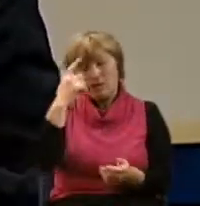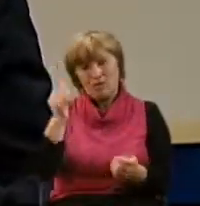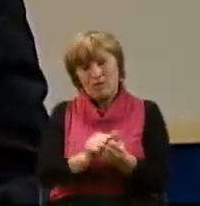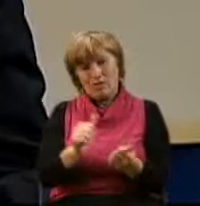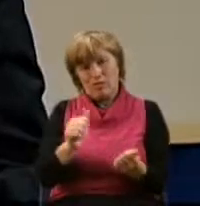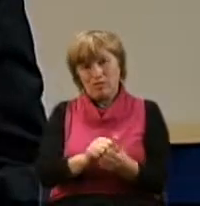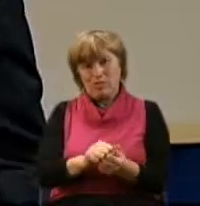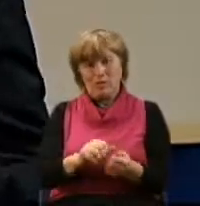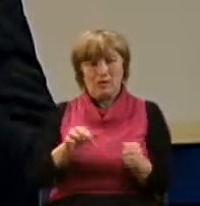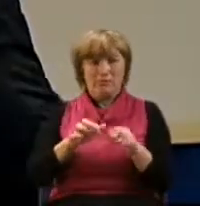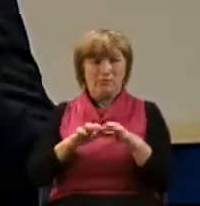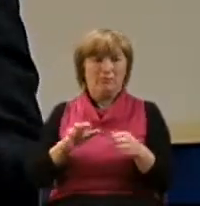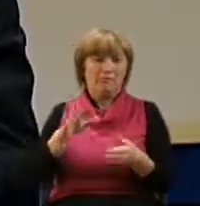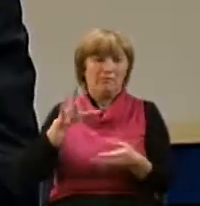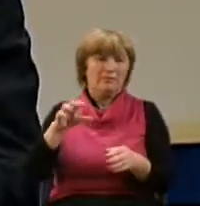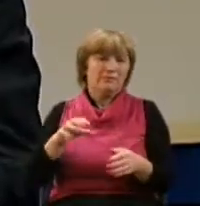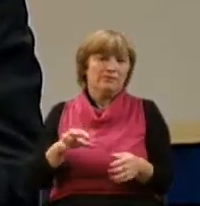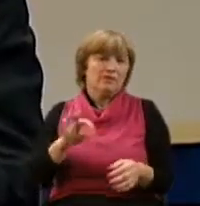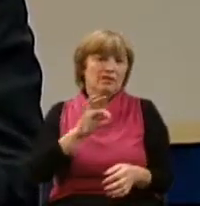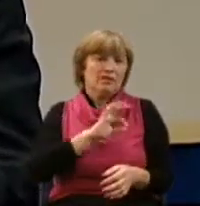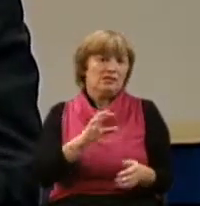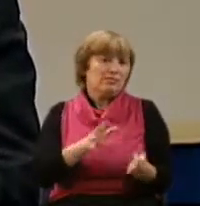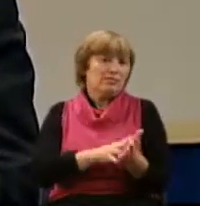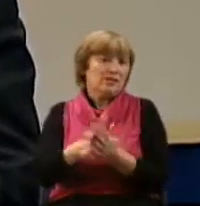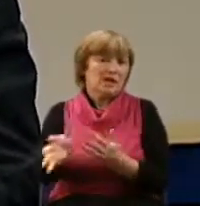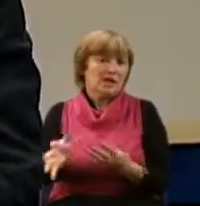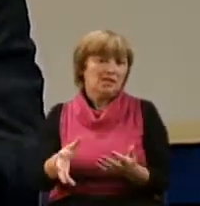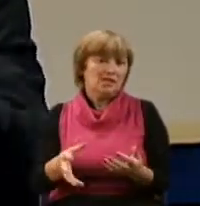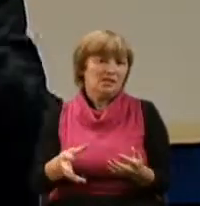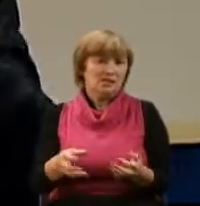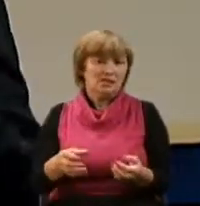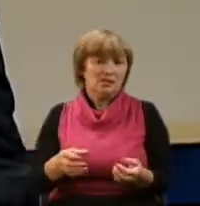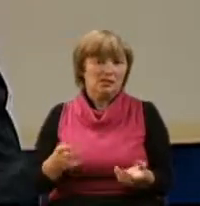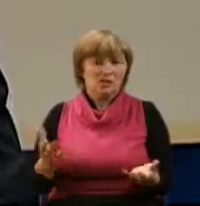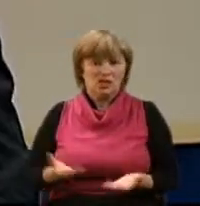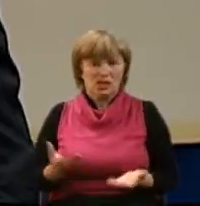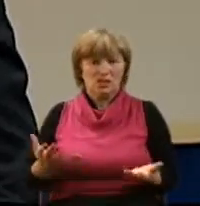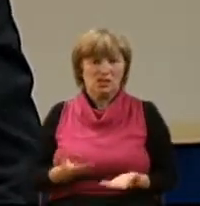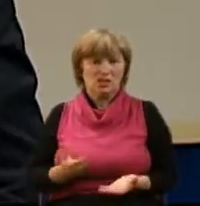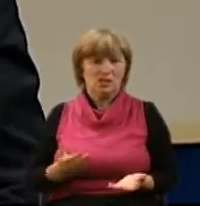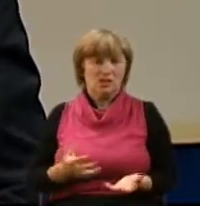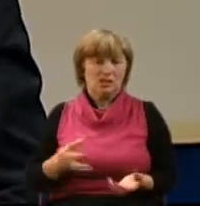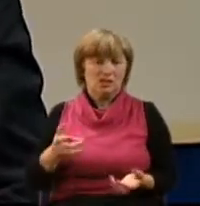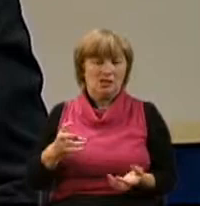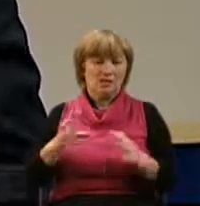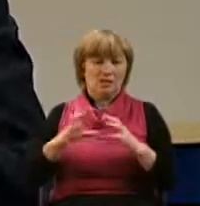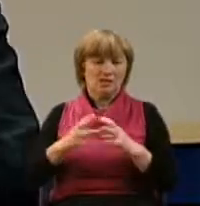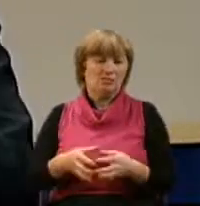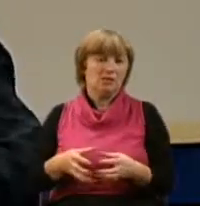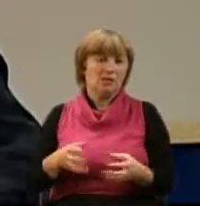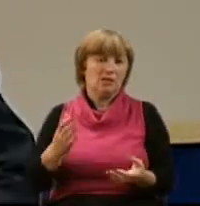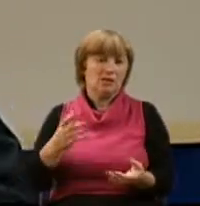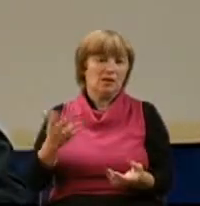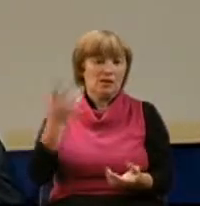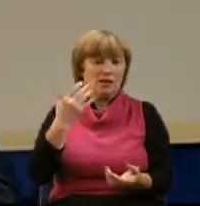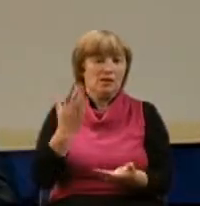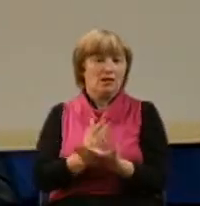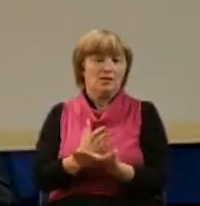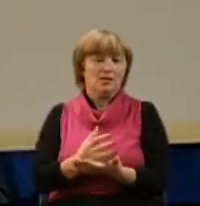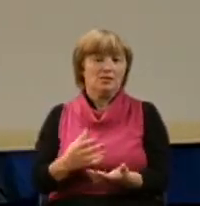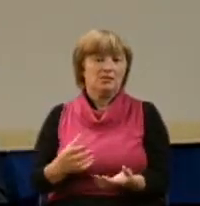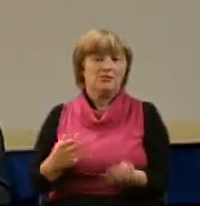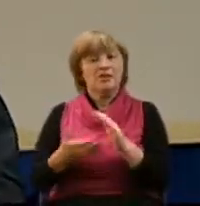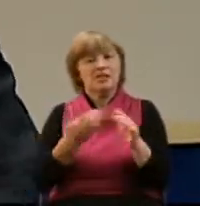нам будет растратить пустую свою жизнь на этой земле, имея призвание от Господа. И поэтому, когда